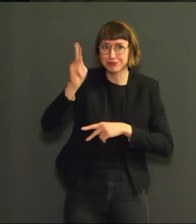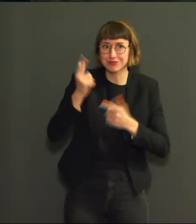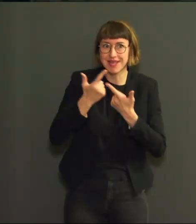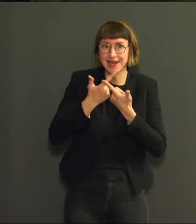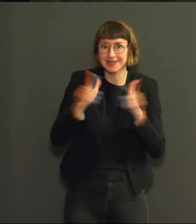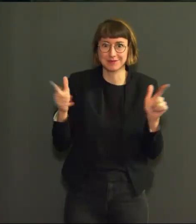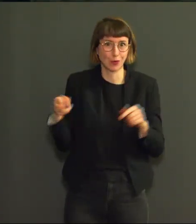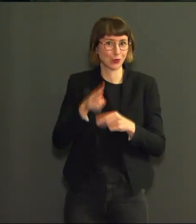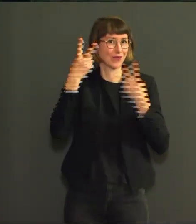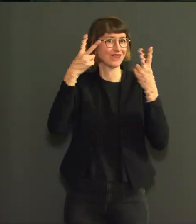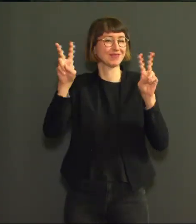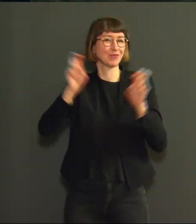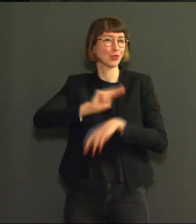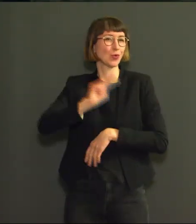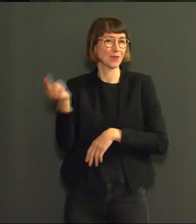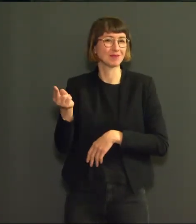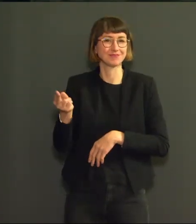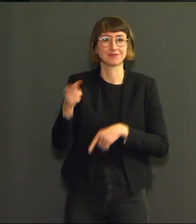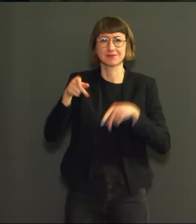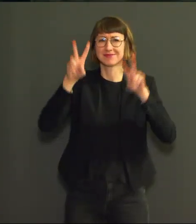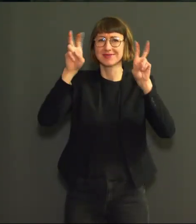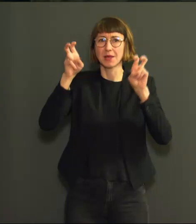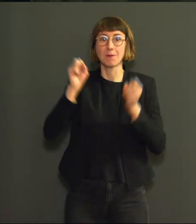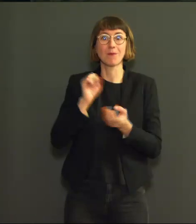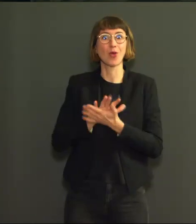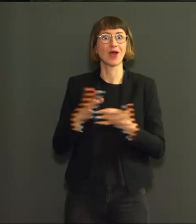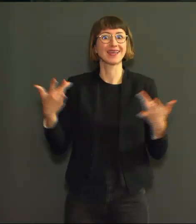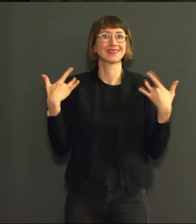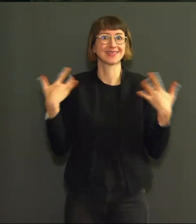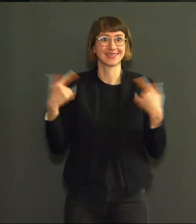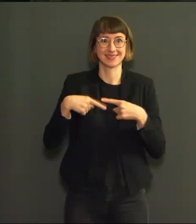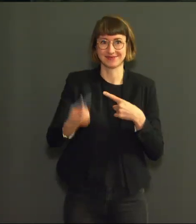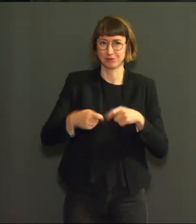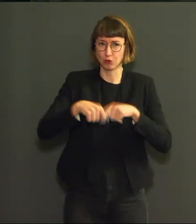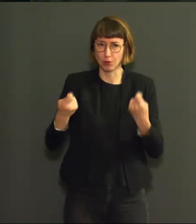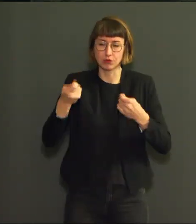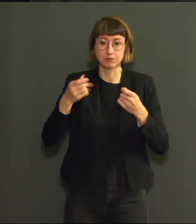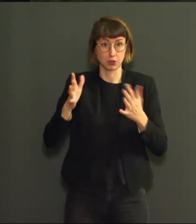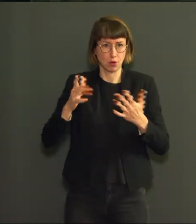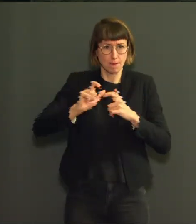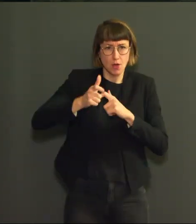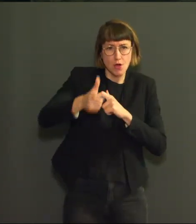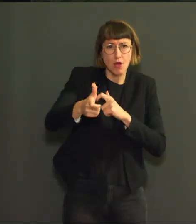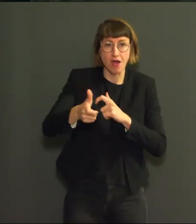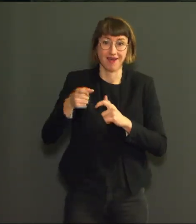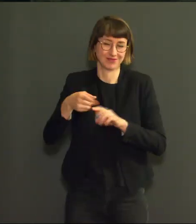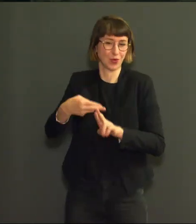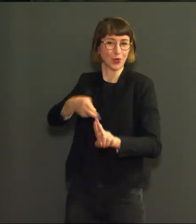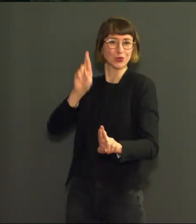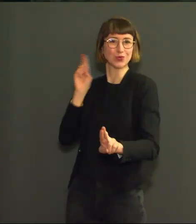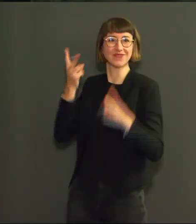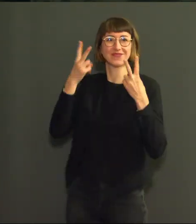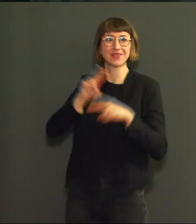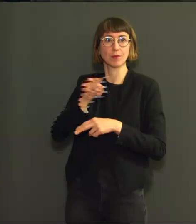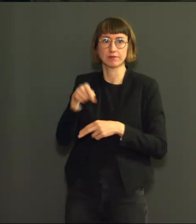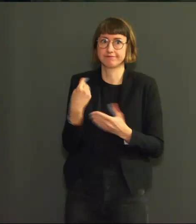ce retour possible par étapes. Nous savons que dans ce retour, la ventilation adéquate des espaces intérieurs